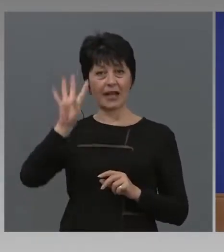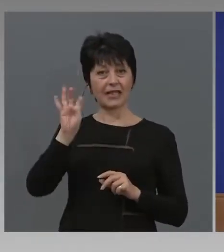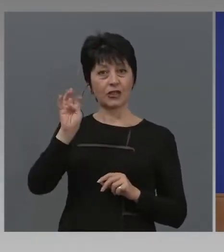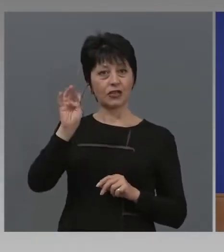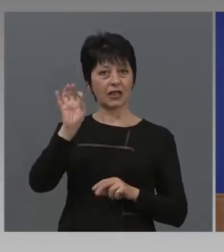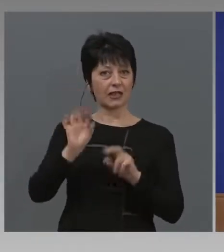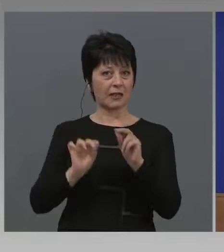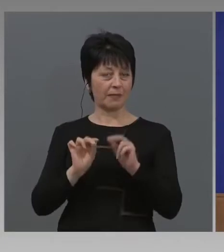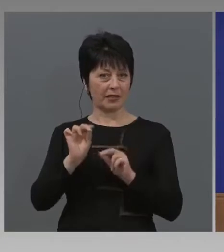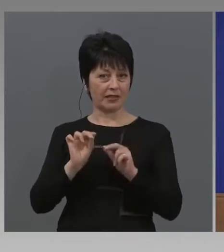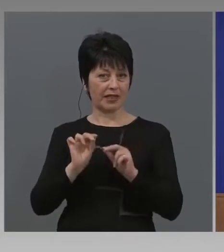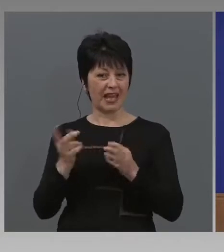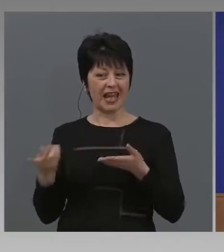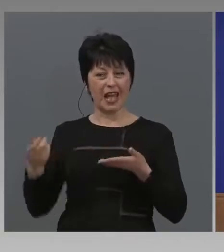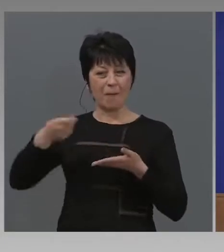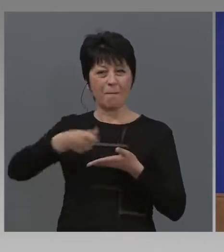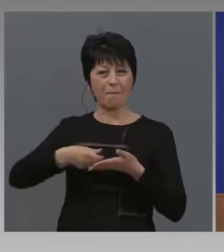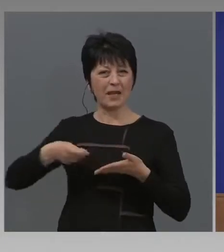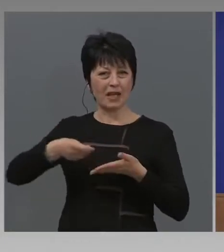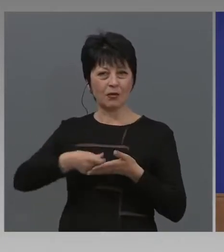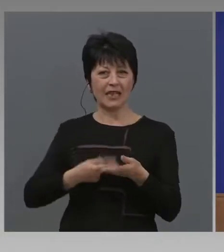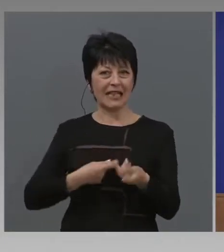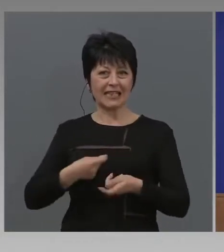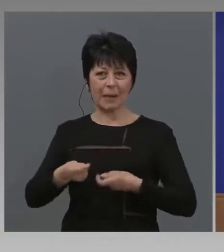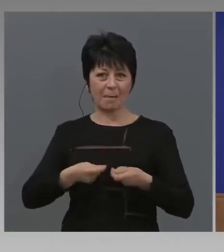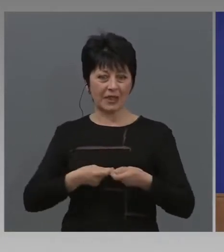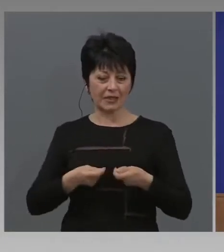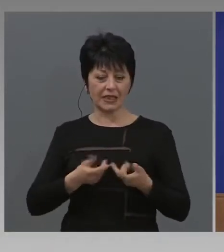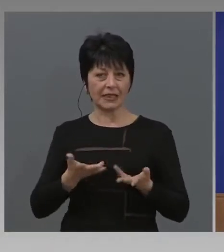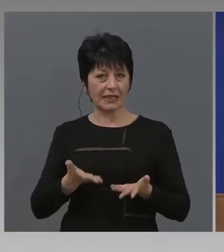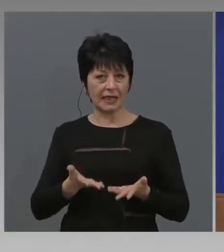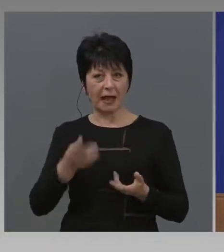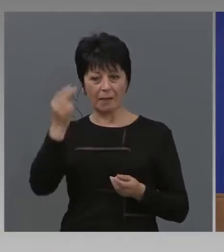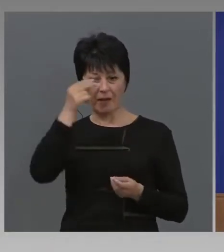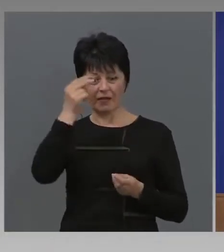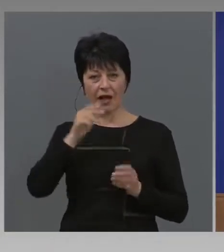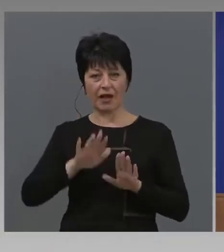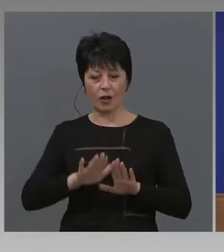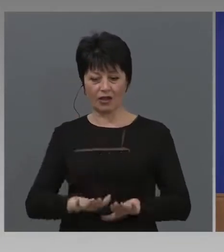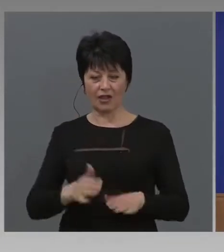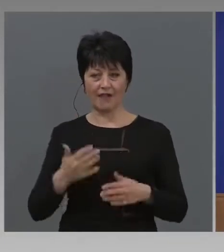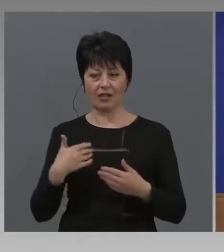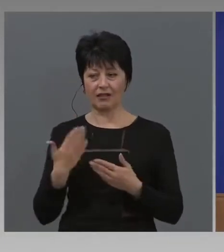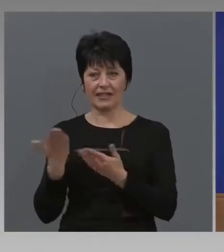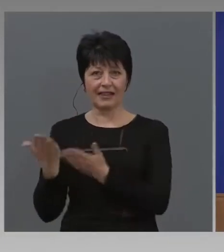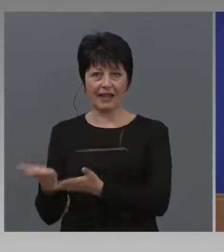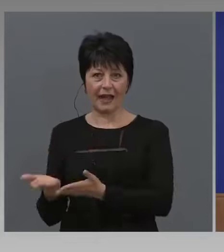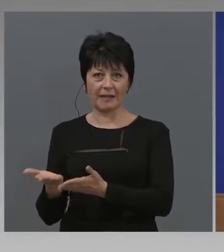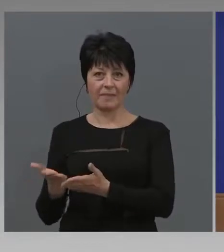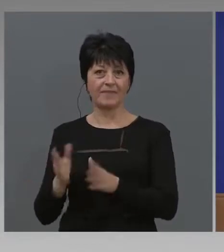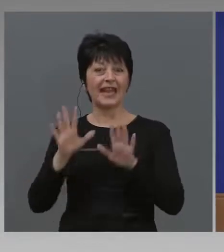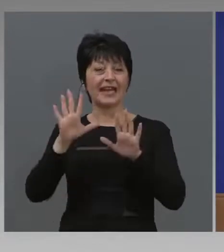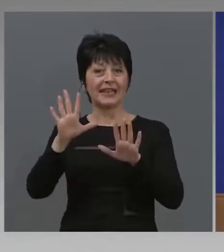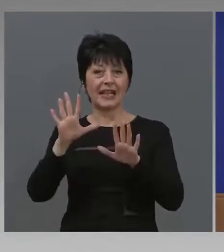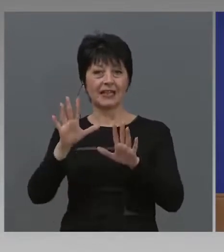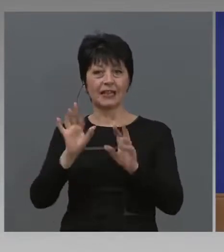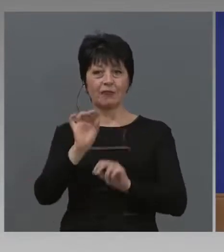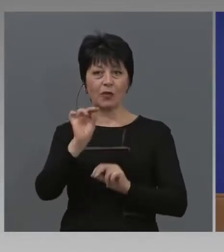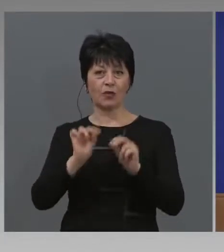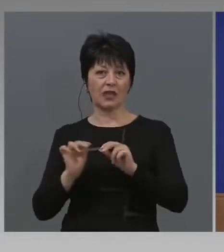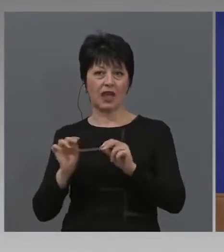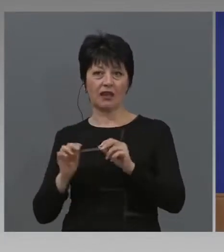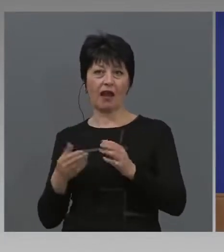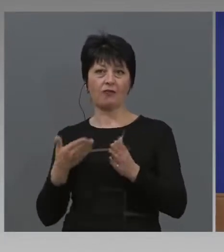от приходите за бизнес и за гражданите, България остават за тях. 10% идват към държавата.